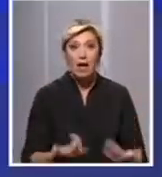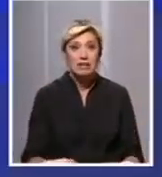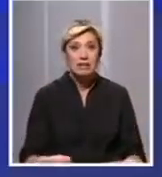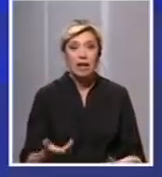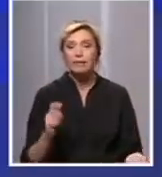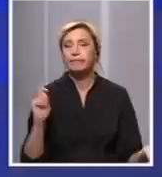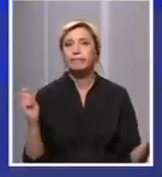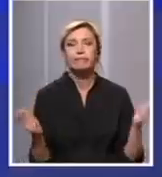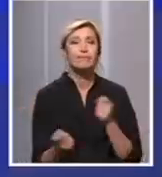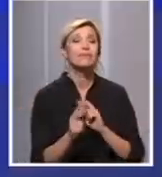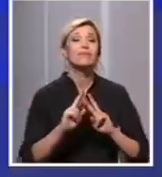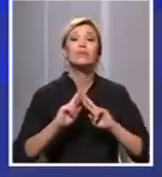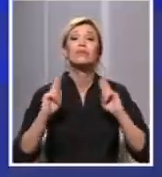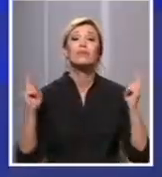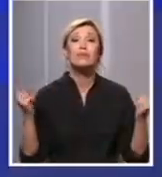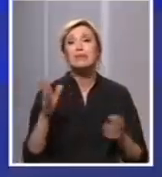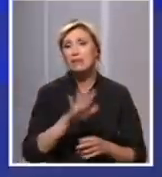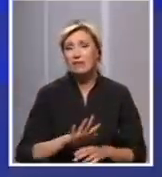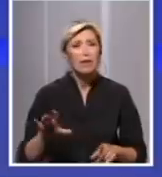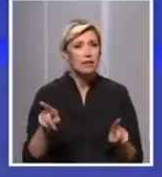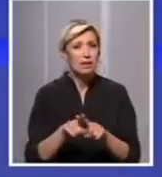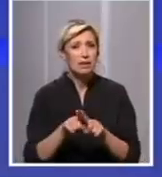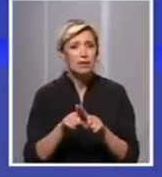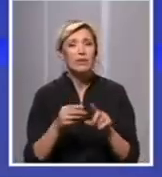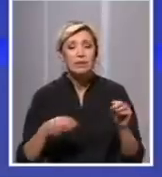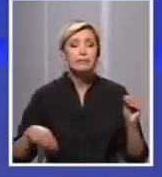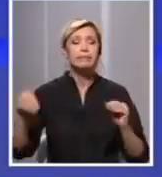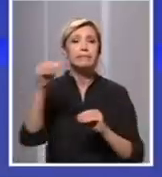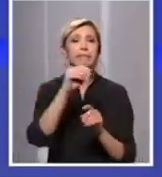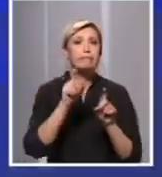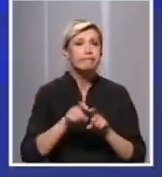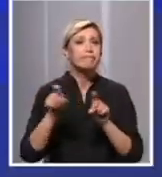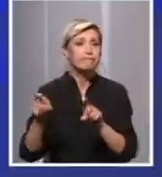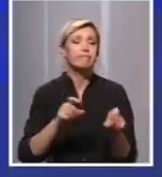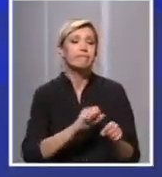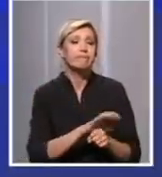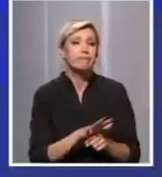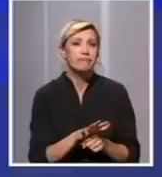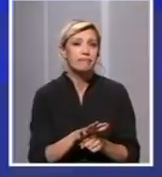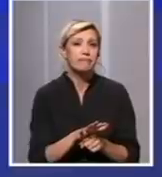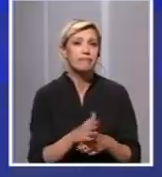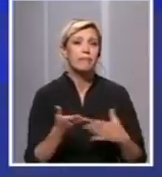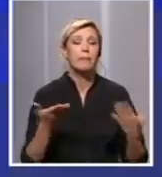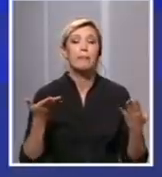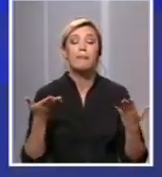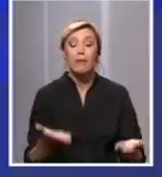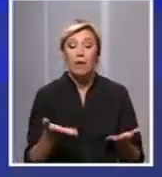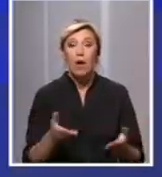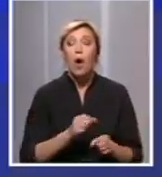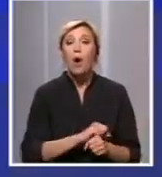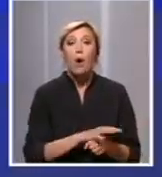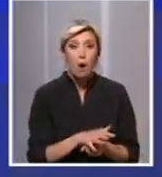je izuzetan porast aktivnosti, ali u kom smislu porast aktivnosti? Niti je ovaj virus